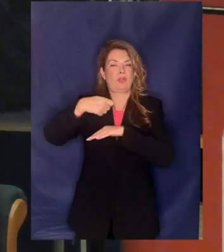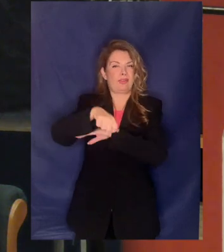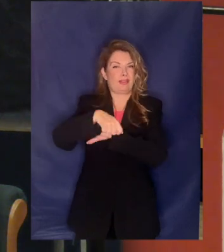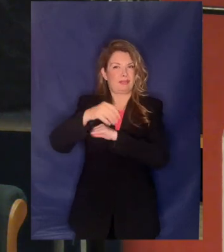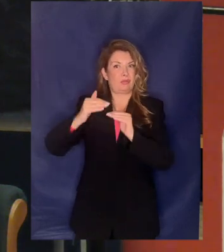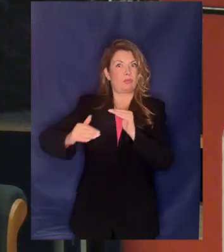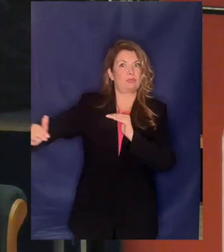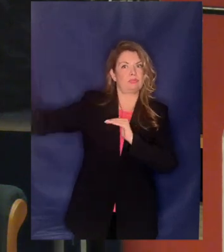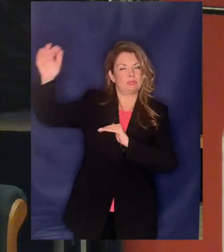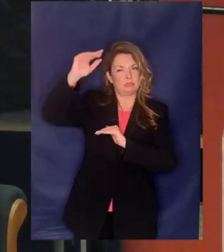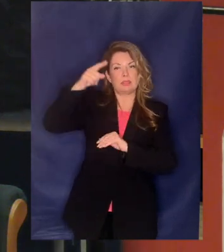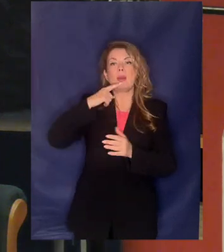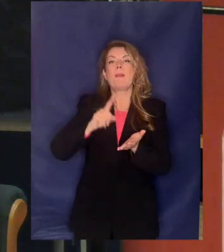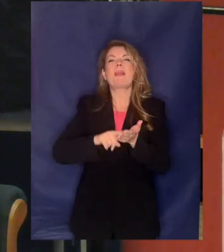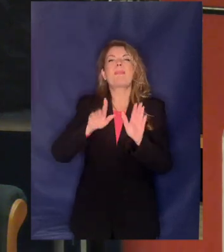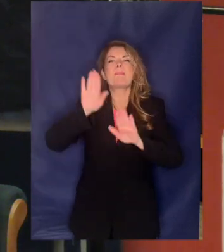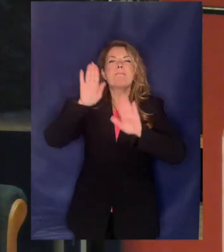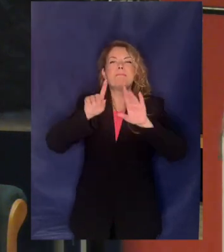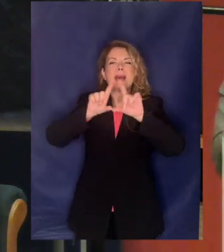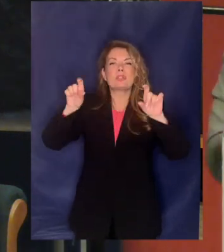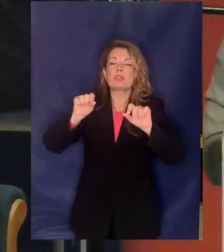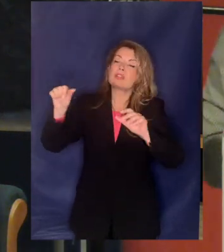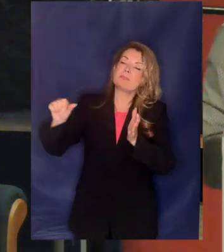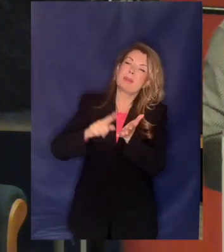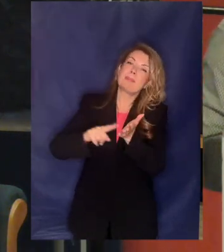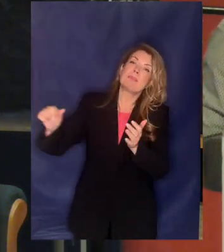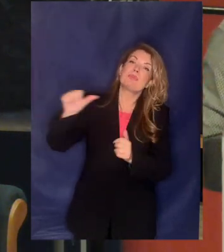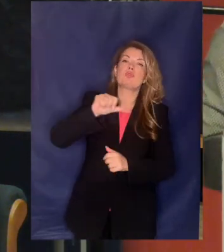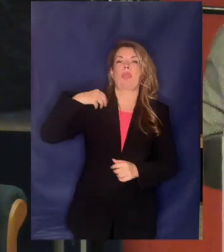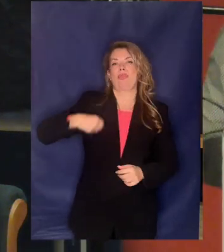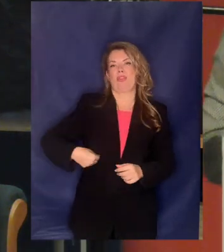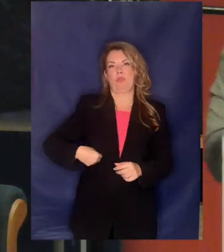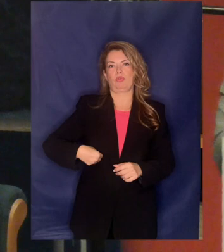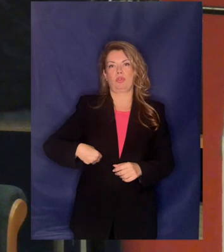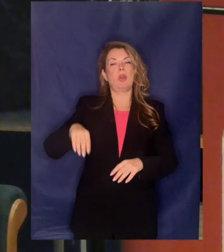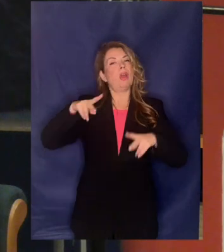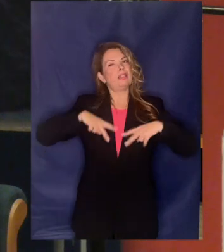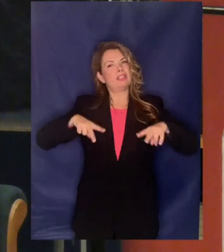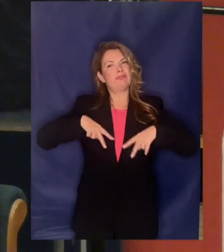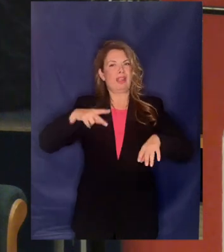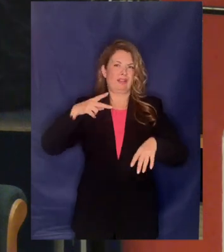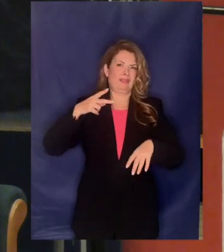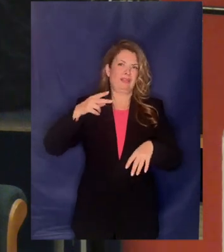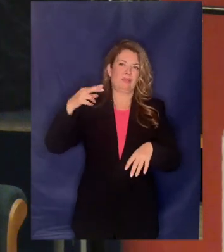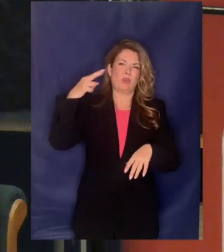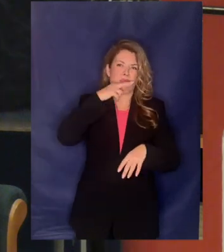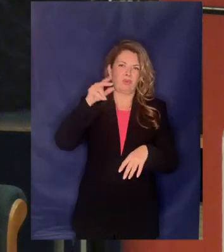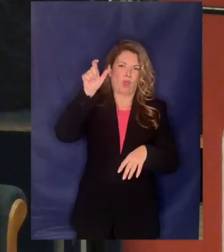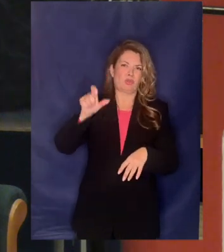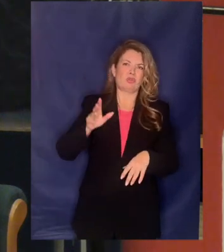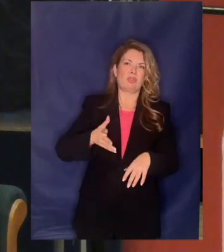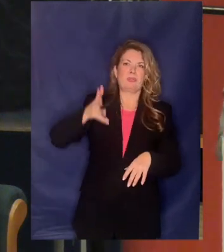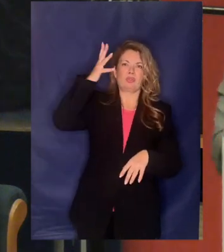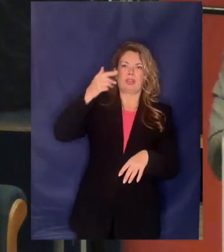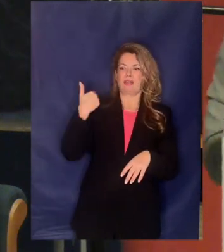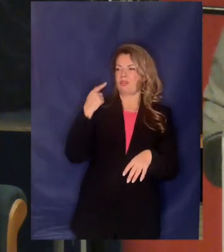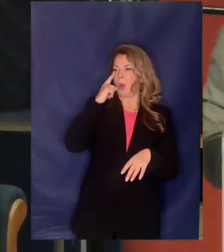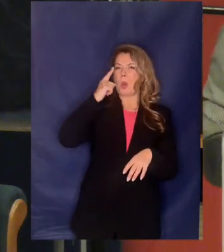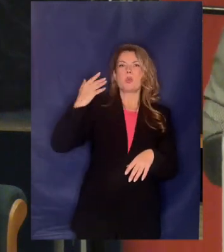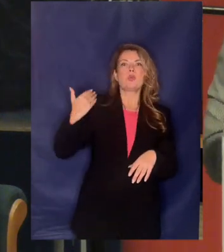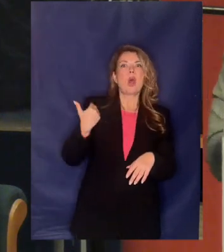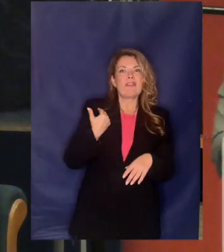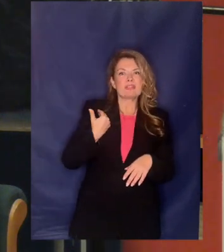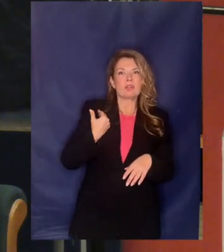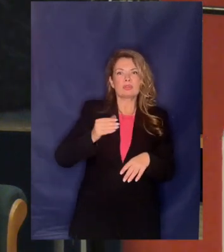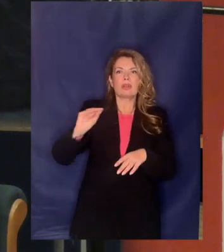θα πρέπει να γυρίσουν υπό δημόσιο έλεγχο η κυβέρνηση Μετσοτάκη τον Ιούριο στη Βουλή έρχεται και νομοθετεί